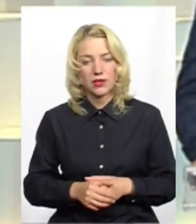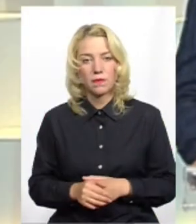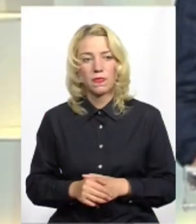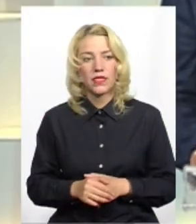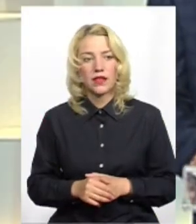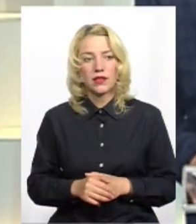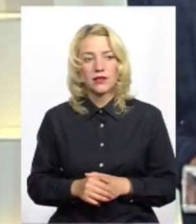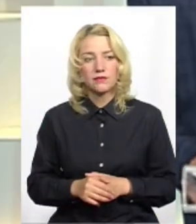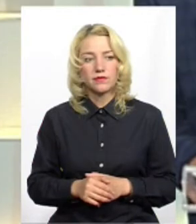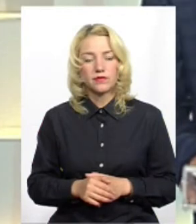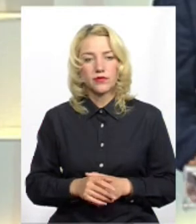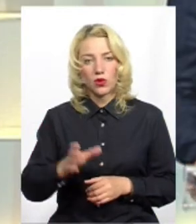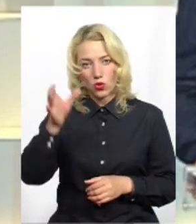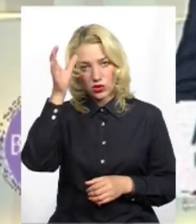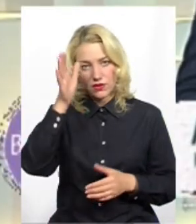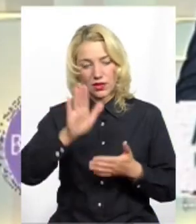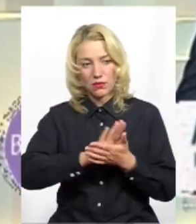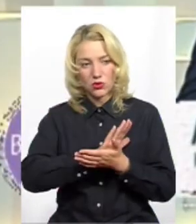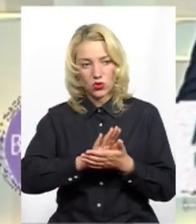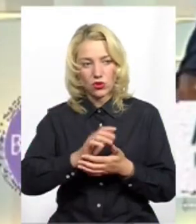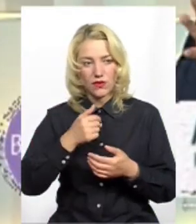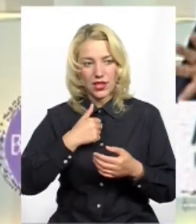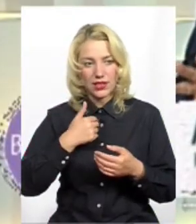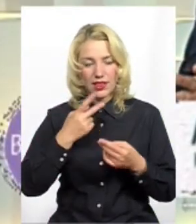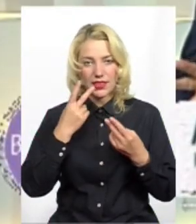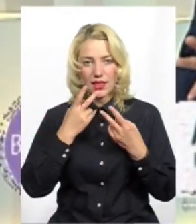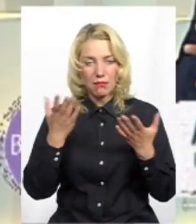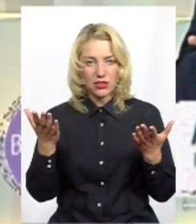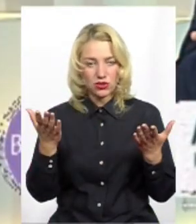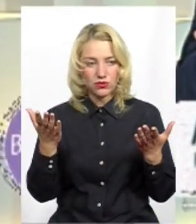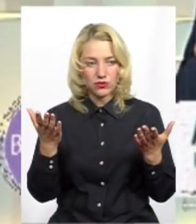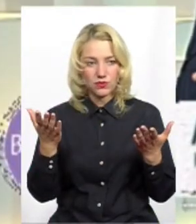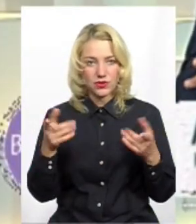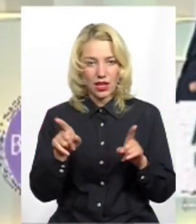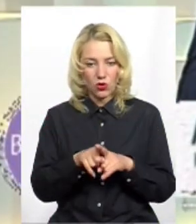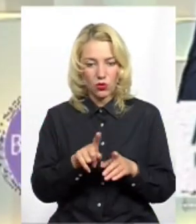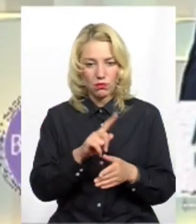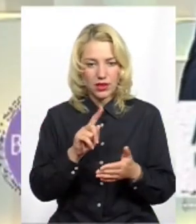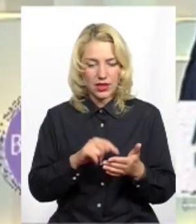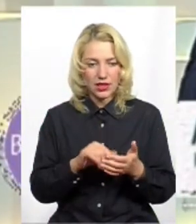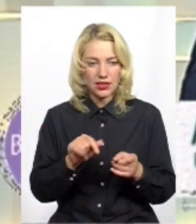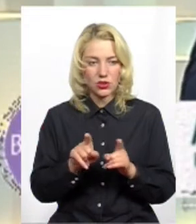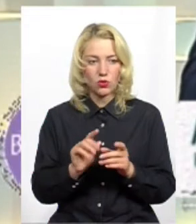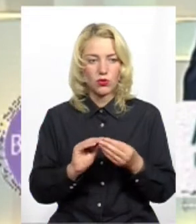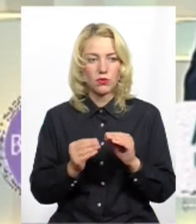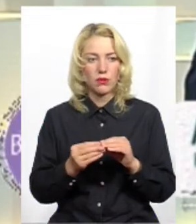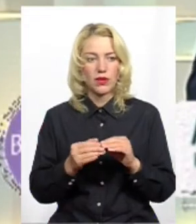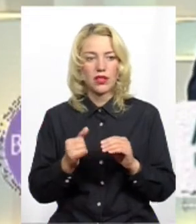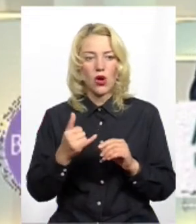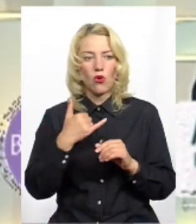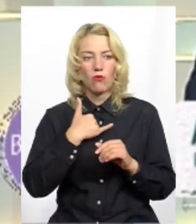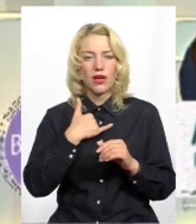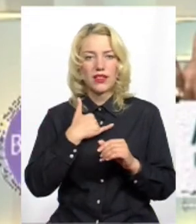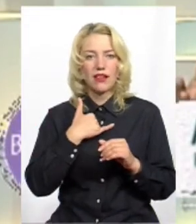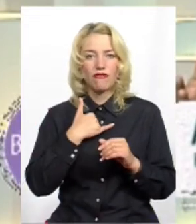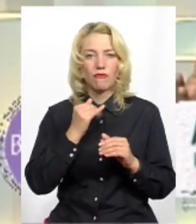Стосовно освіти безкоштовної, я не бачив такого питання і такої проблематики саме в мене